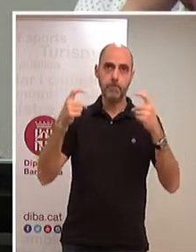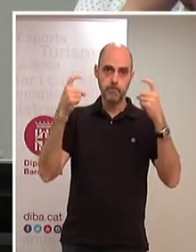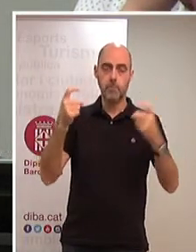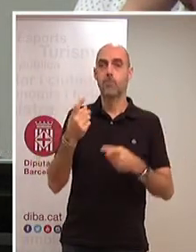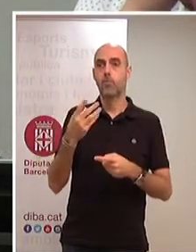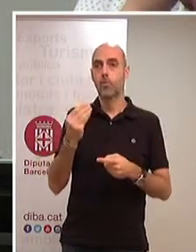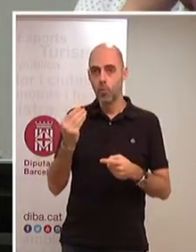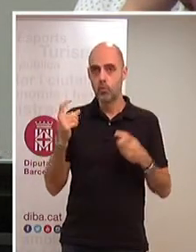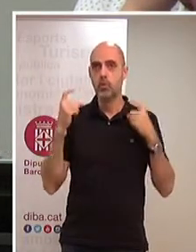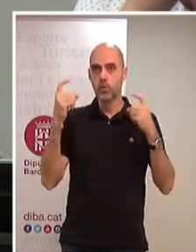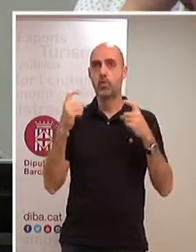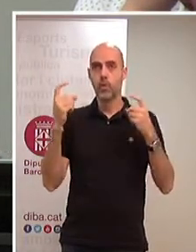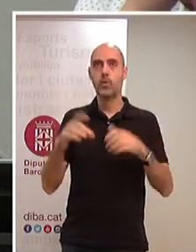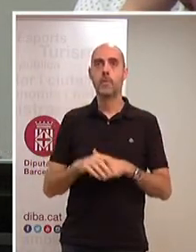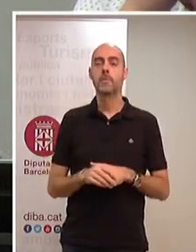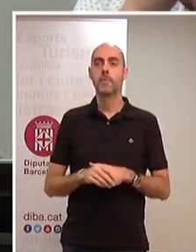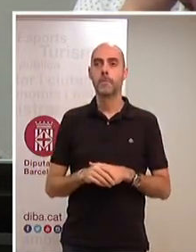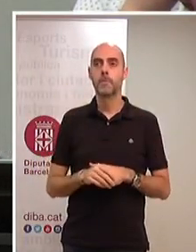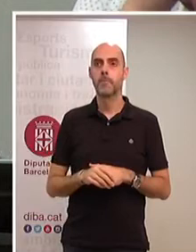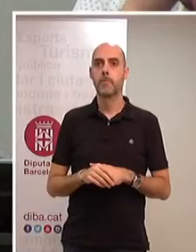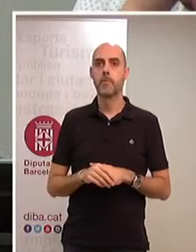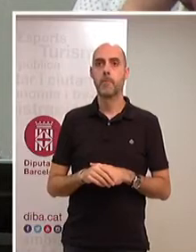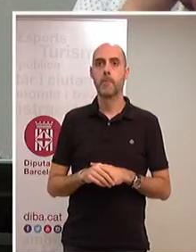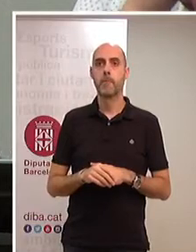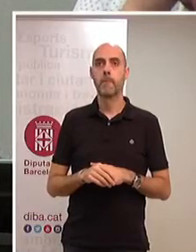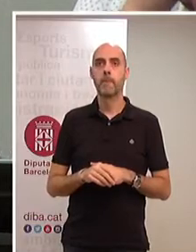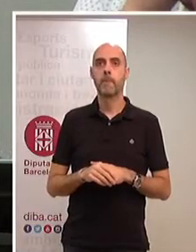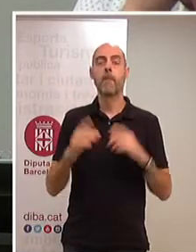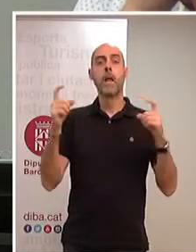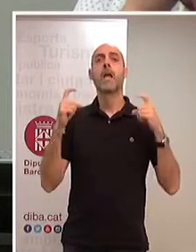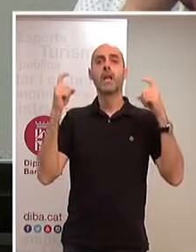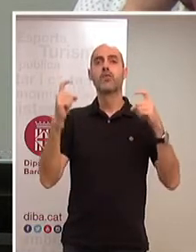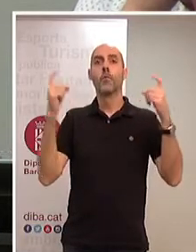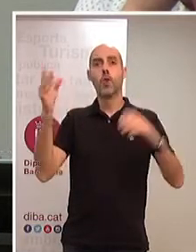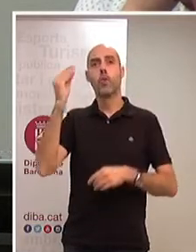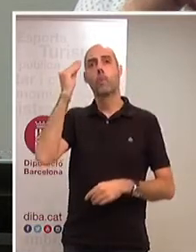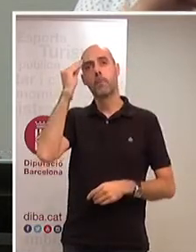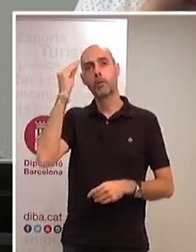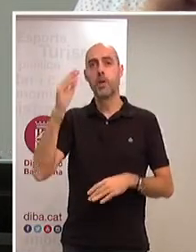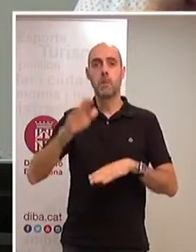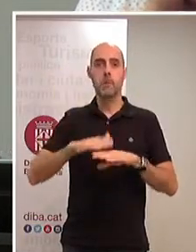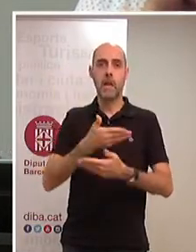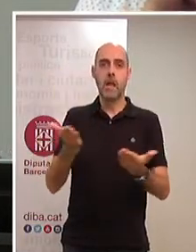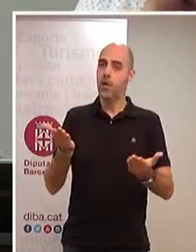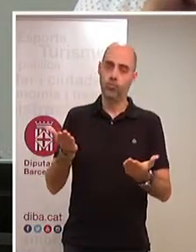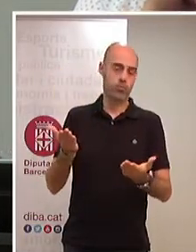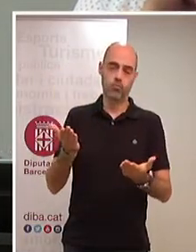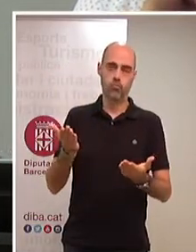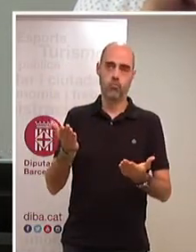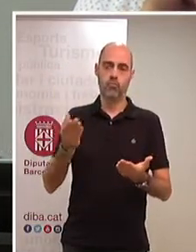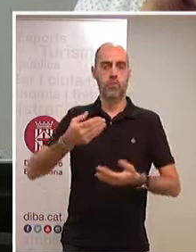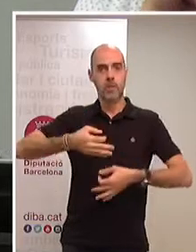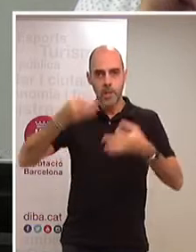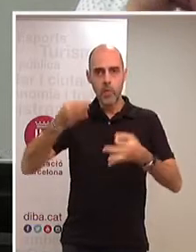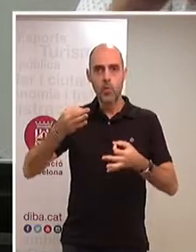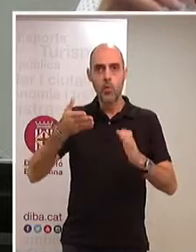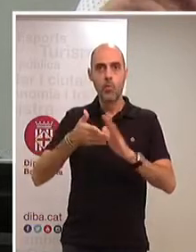segueix passant i succeint. L'esforç penso que no ha estat en va i m'acomiado convençuda de la